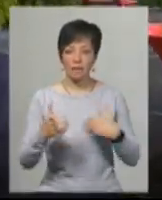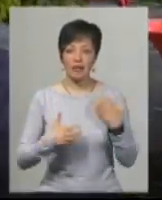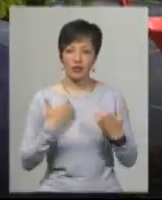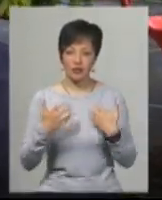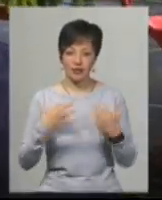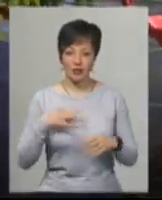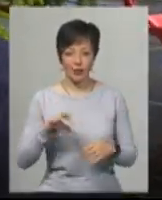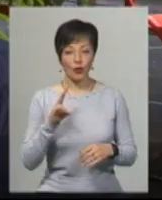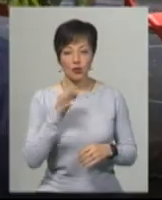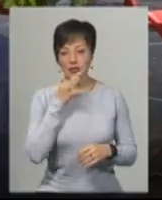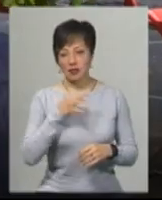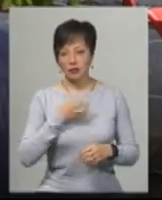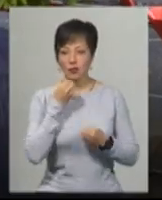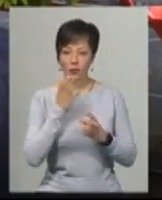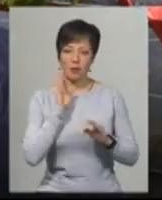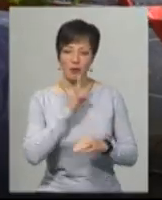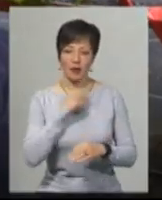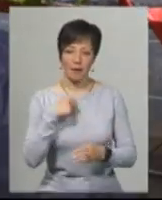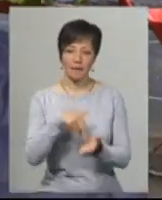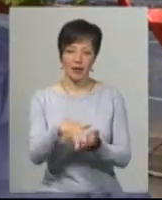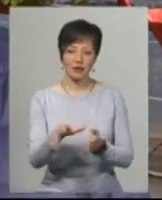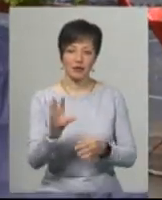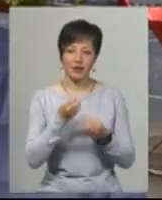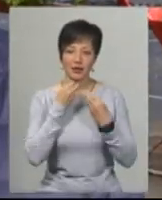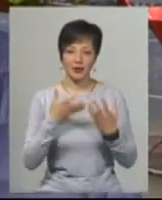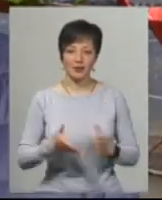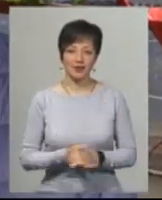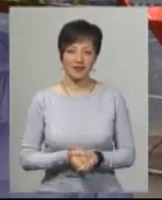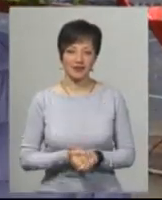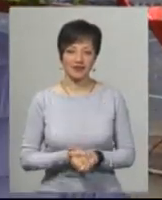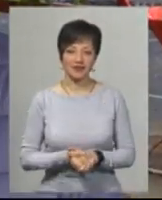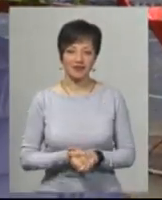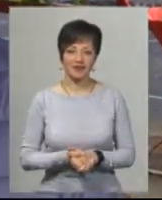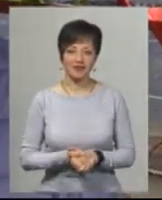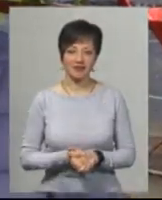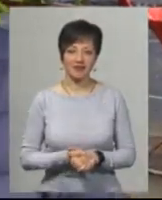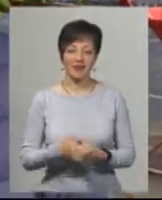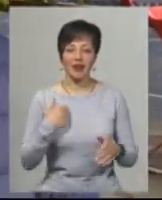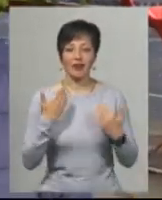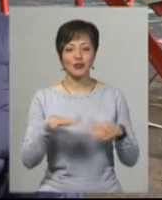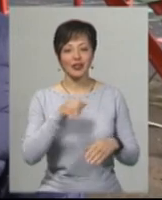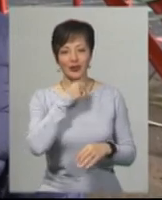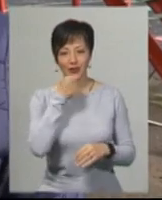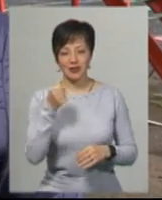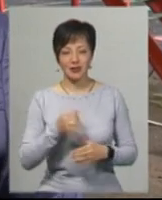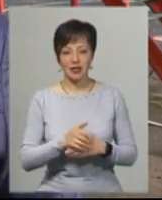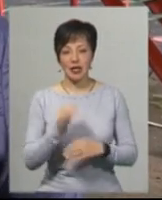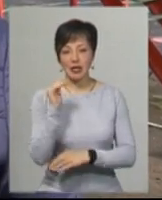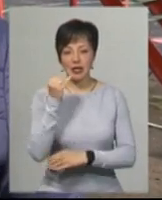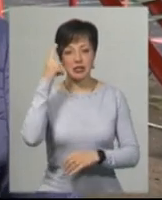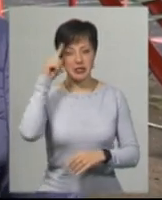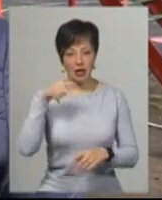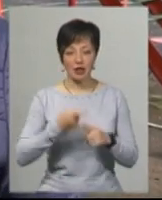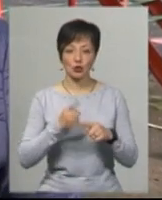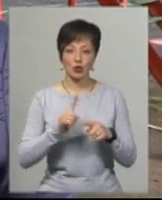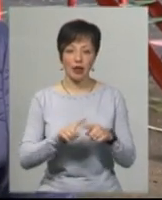звісно, але він сказав, добре, мам, я піду і все буде добре. Ти не переживай, все буде добре, я вже дорослий. Дитина знає,